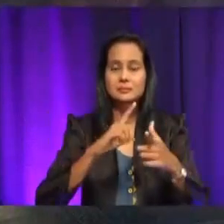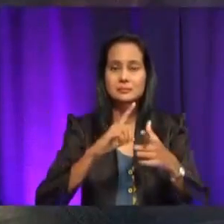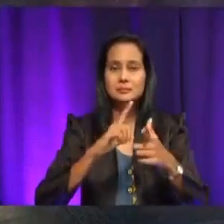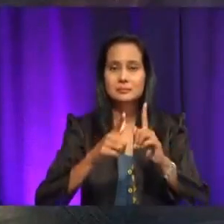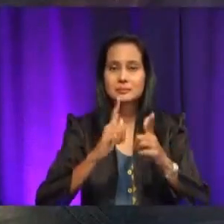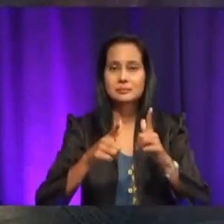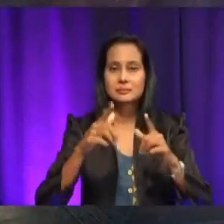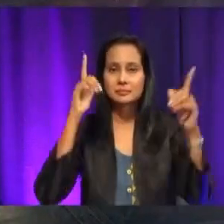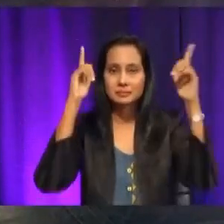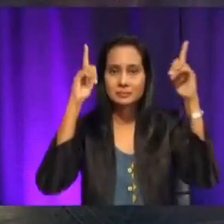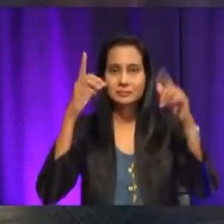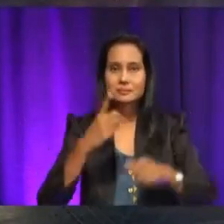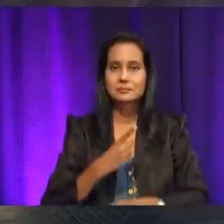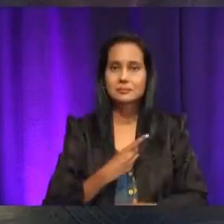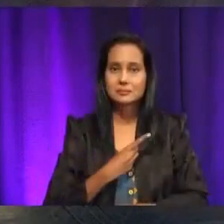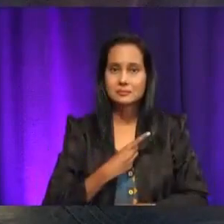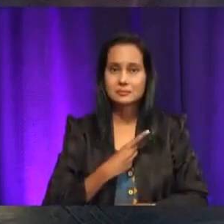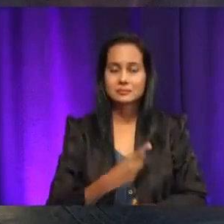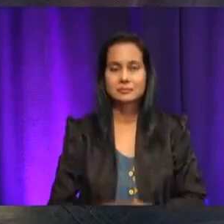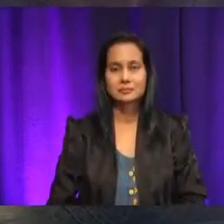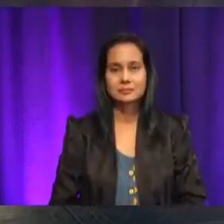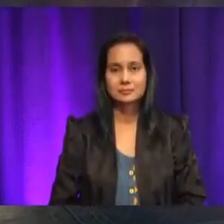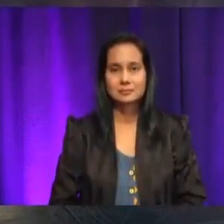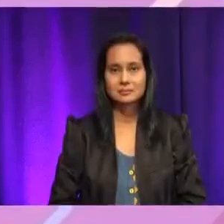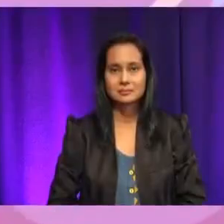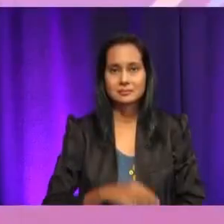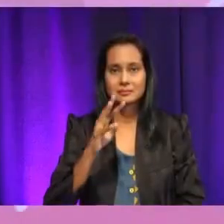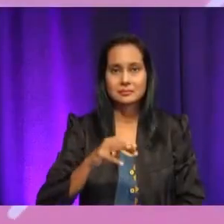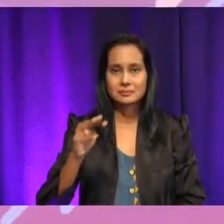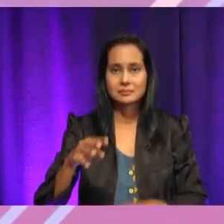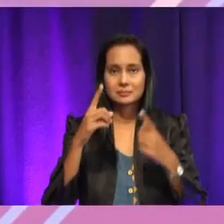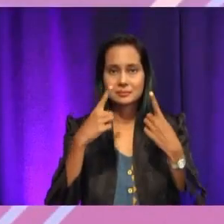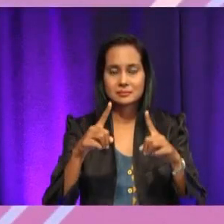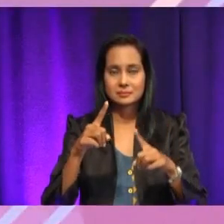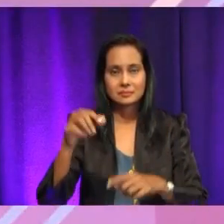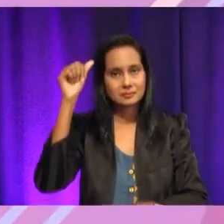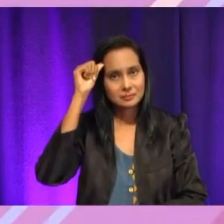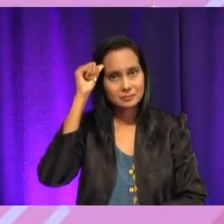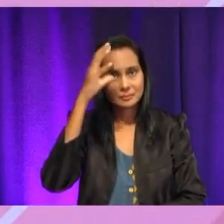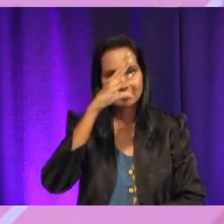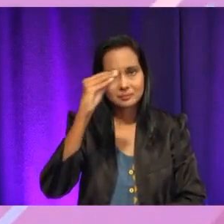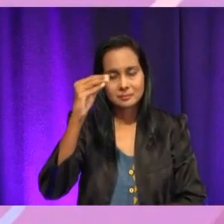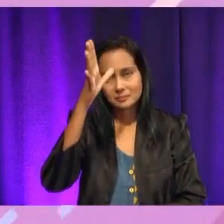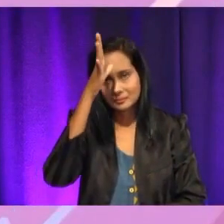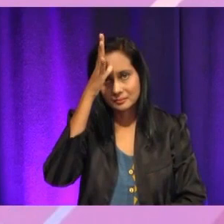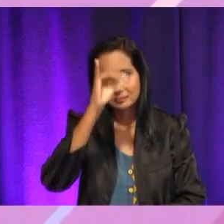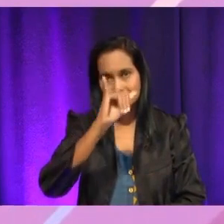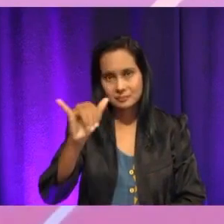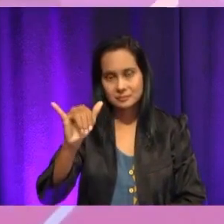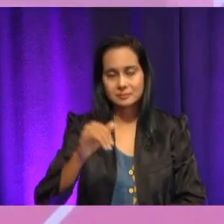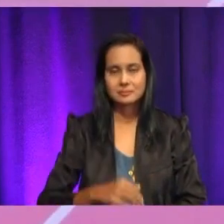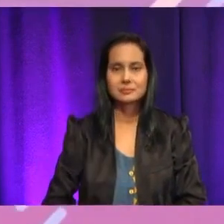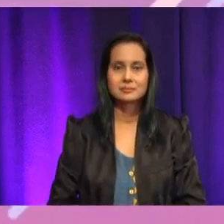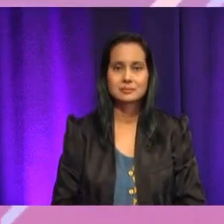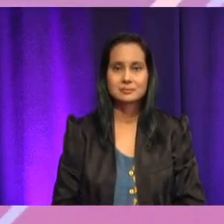Siapa agaknya, ya? Ya, Aish. Silakan. Amran dan bapanya pergi ke kedai dobi layan diri. Ya, tepat